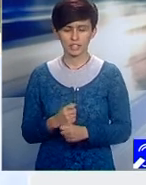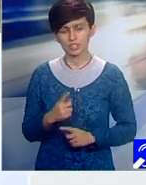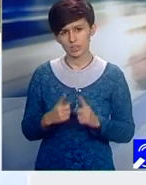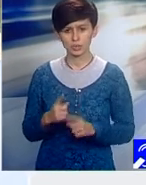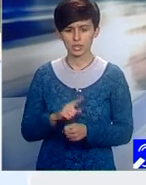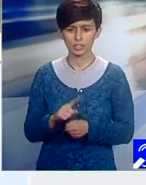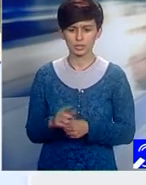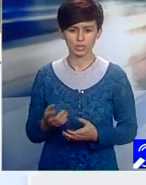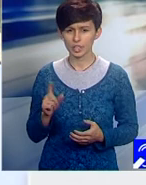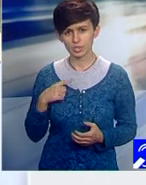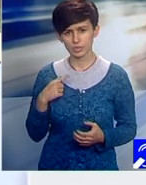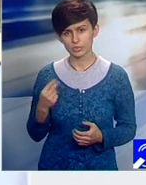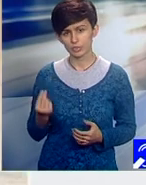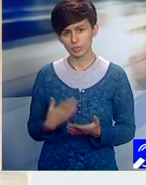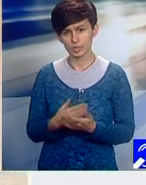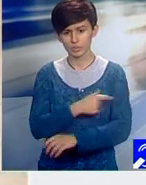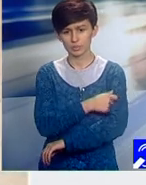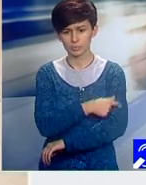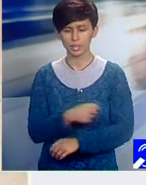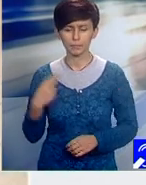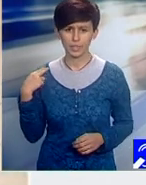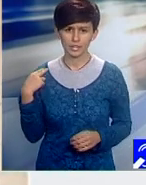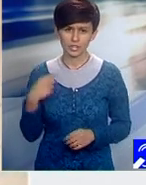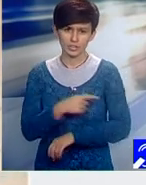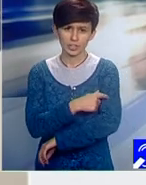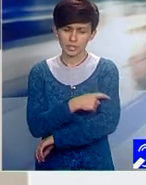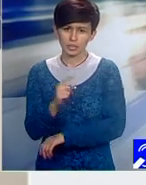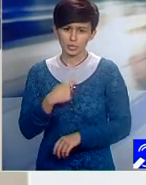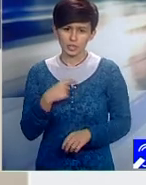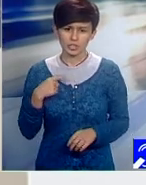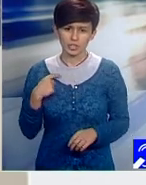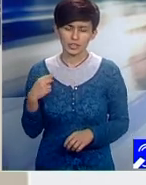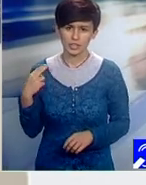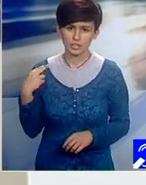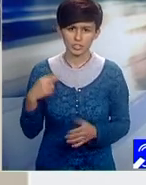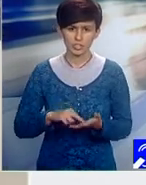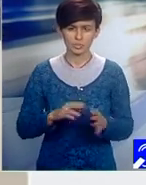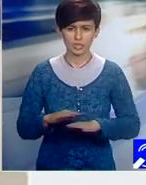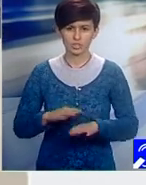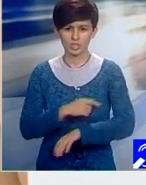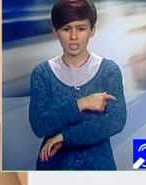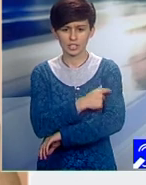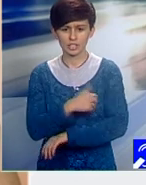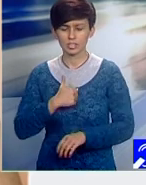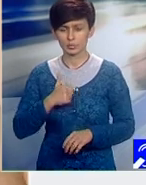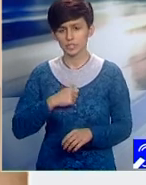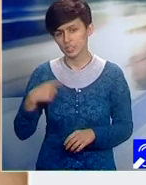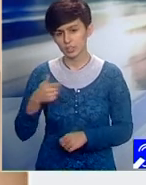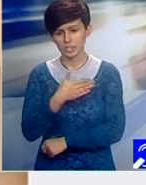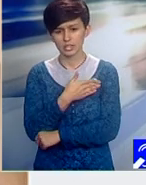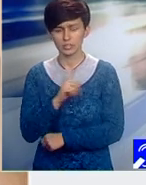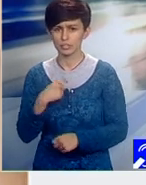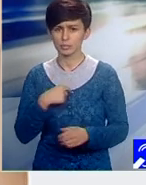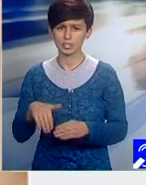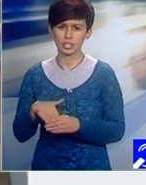care poate nu sunt cele mai bune pentru spital. Șefii din spitale nu vor mai putea fi nici patroni sau manageri la clinici private sau alte firme și nu vor putea